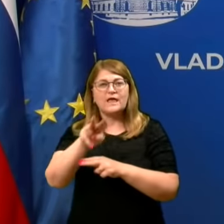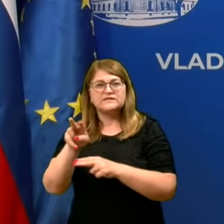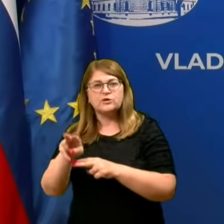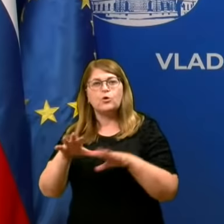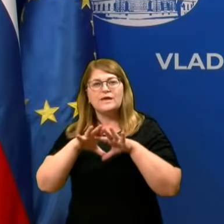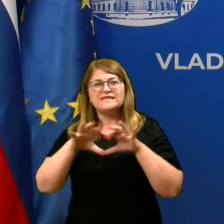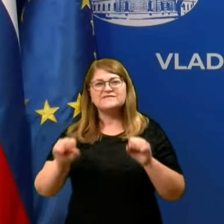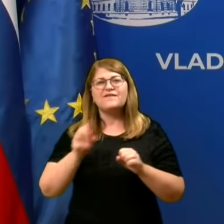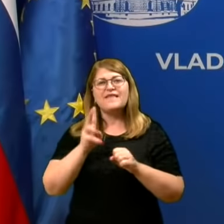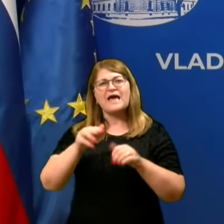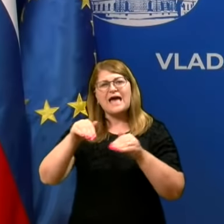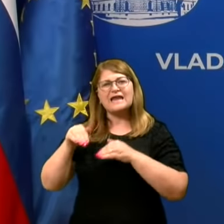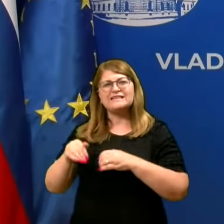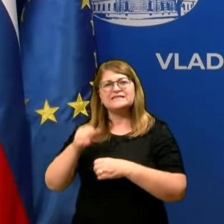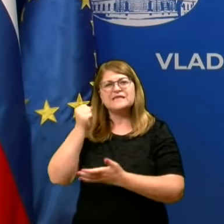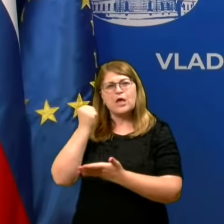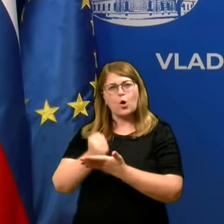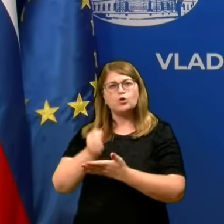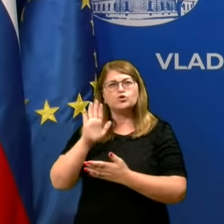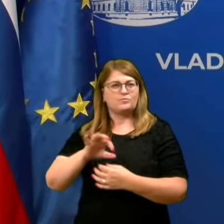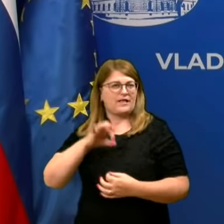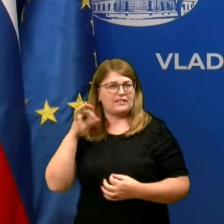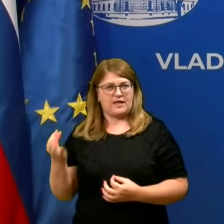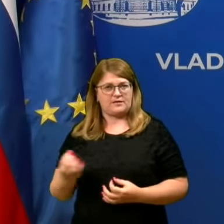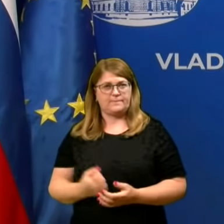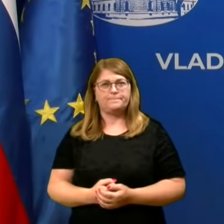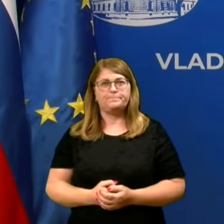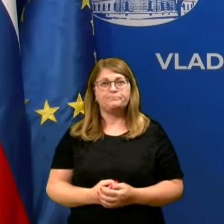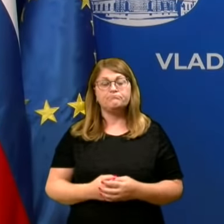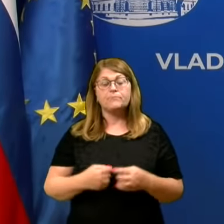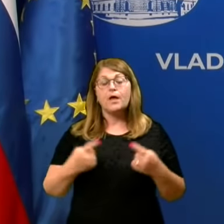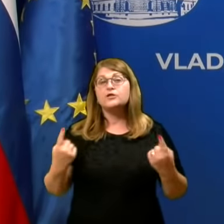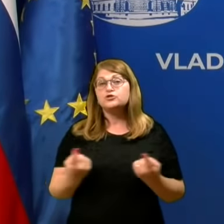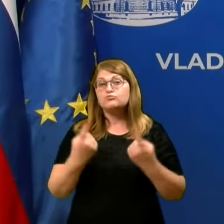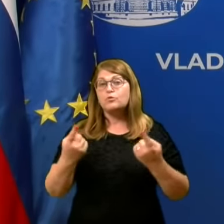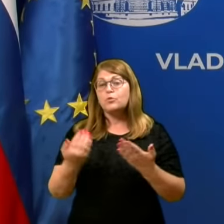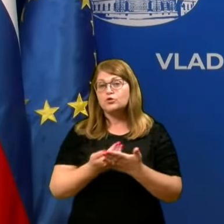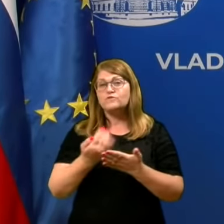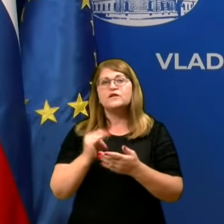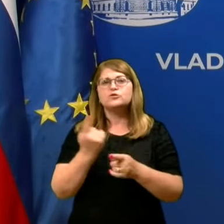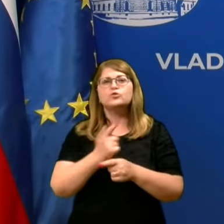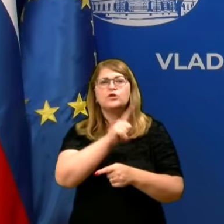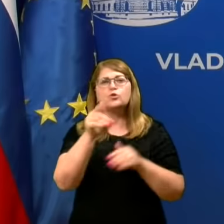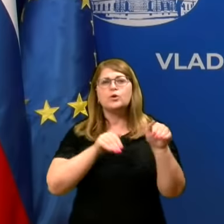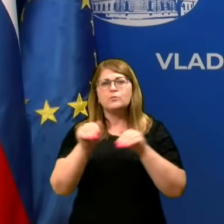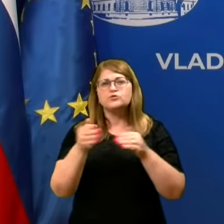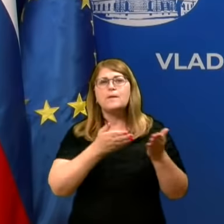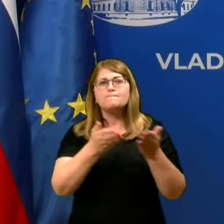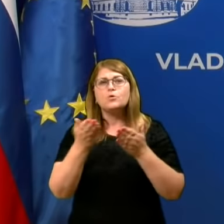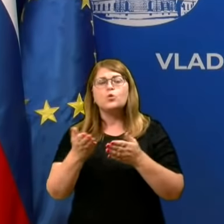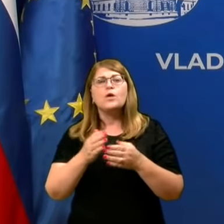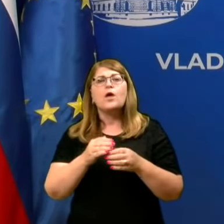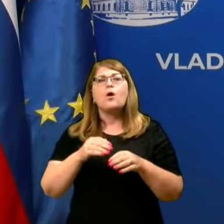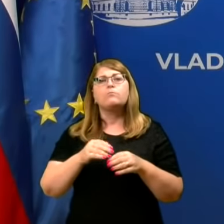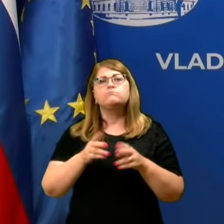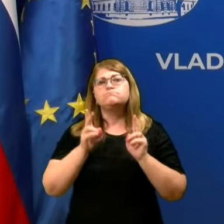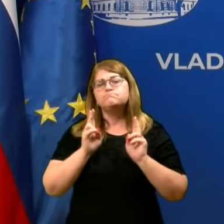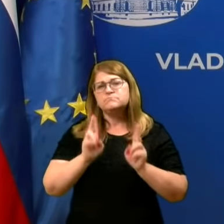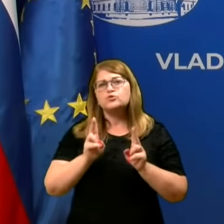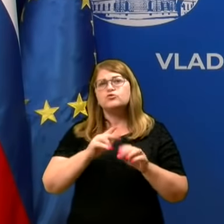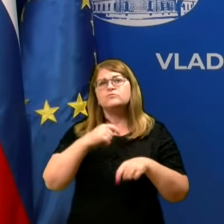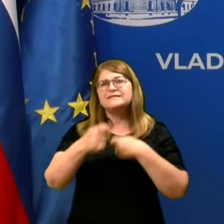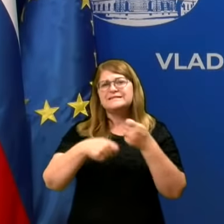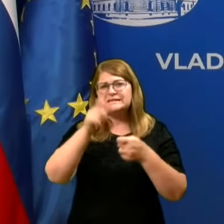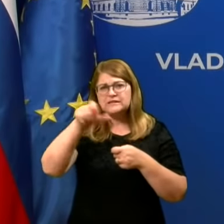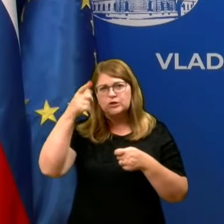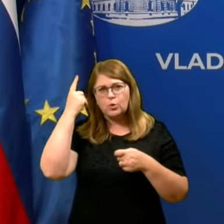izvajanja karantenskih odloč dnevno. Spodbudno je, da tudi drugi ministri ponujajo kadrovsko pomoč svojih inšpektorjev